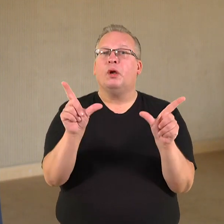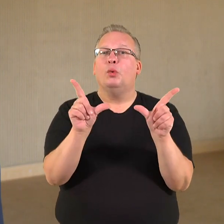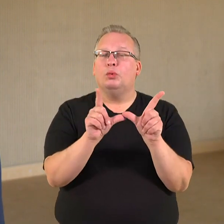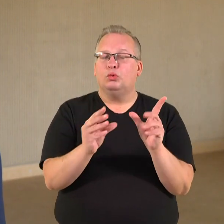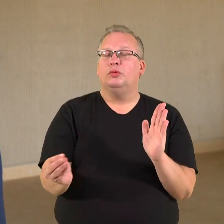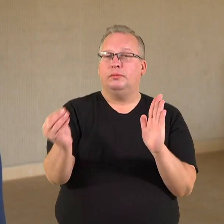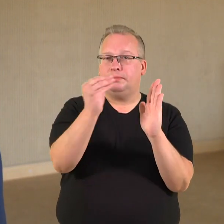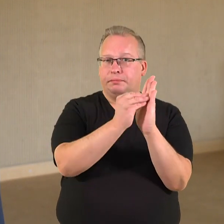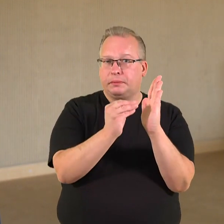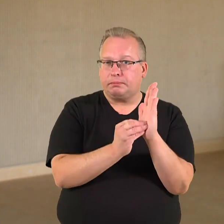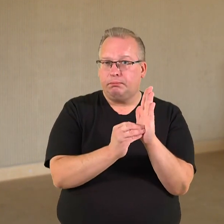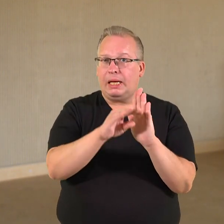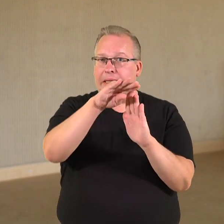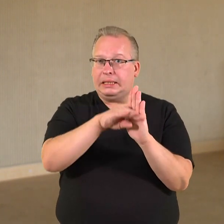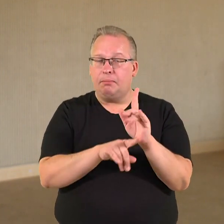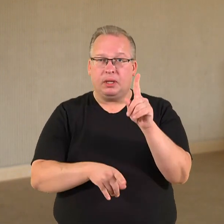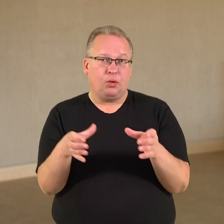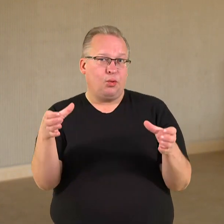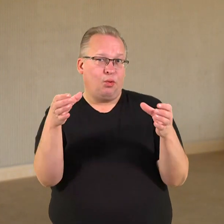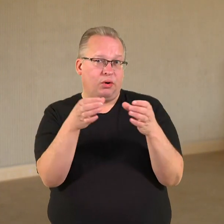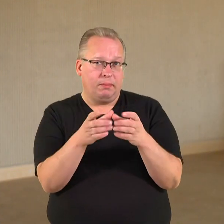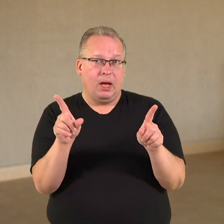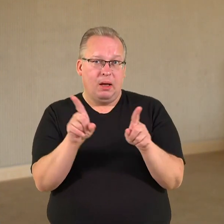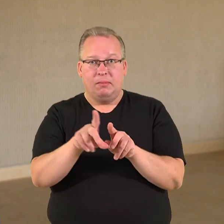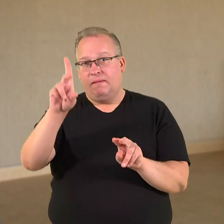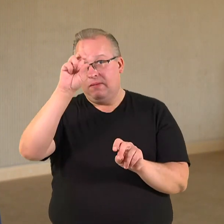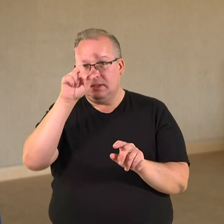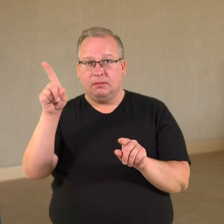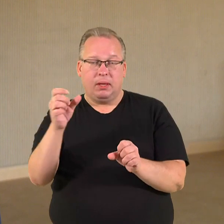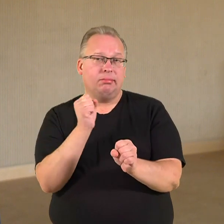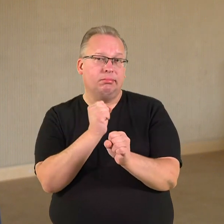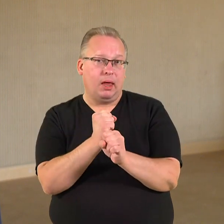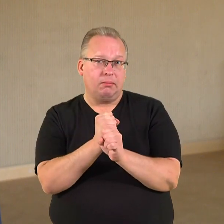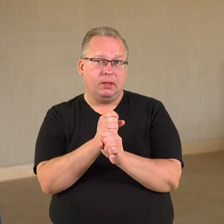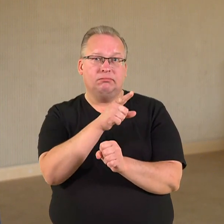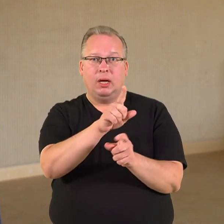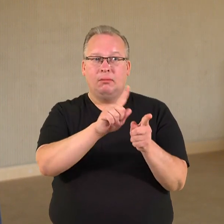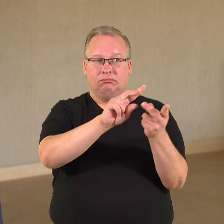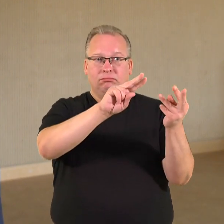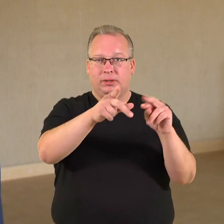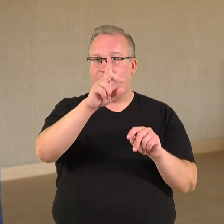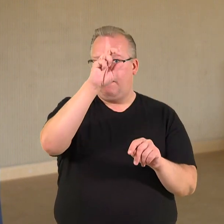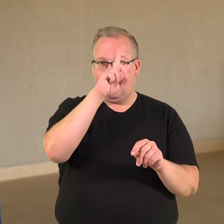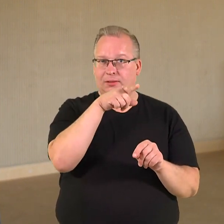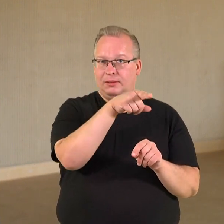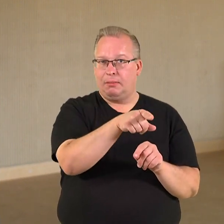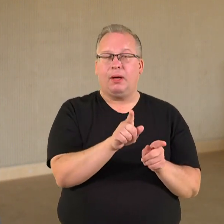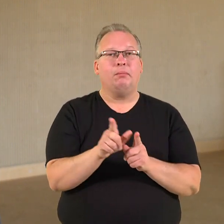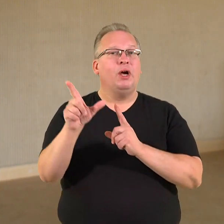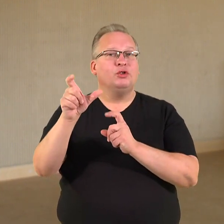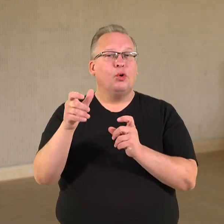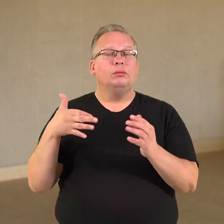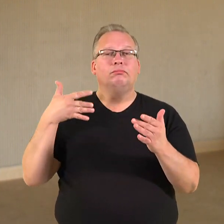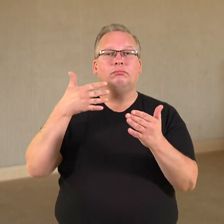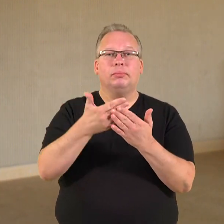įstatyme, o jeigu įrašo organizacijai tam tikras valstybinės funkcijas, tai jis suvalstybinama, jis tam pavalstybinė institucija. Šauliai iki